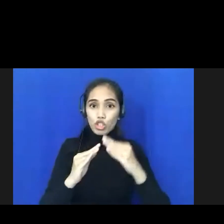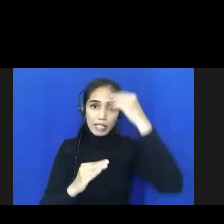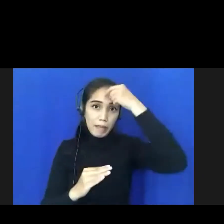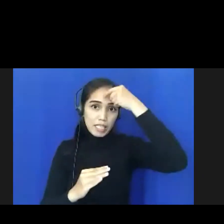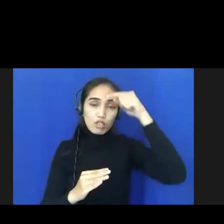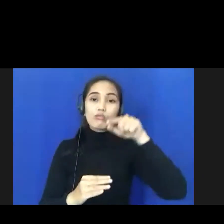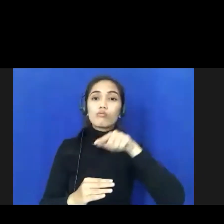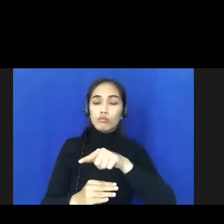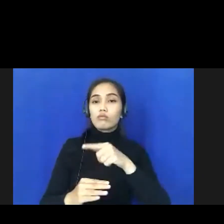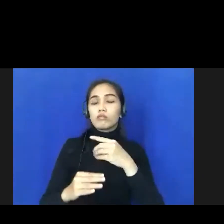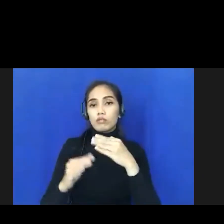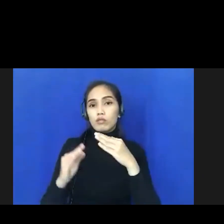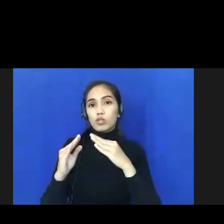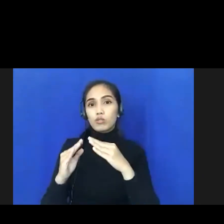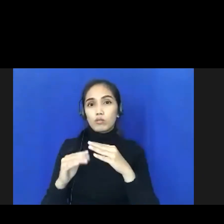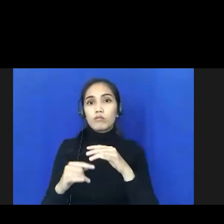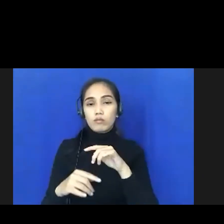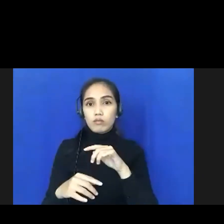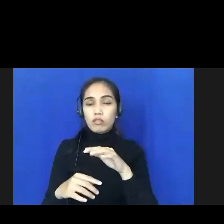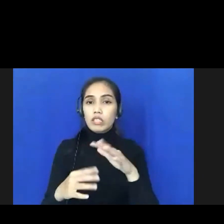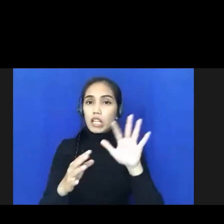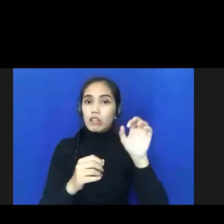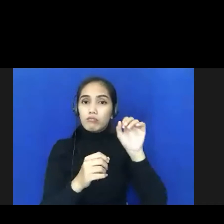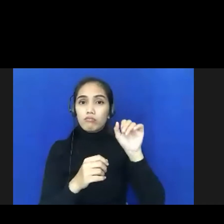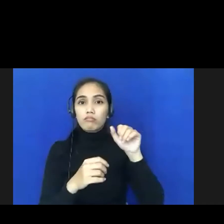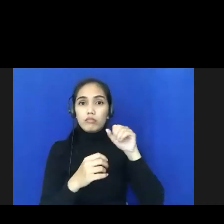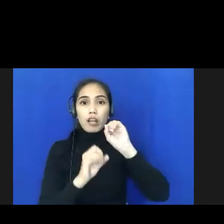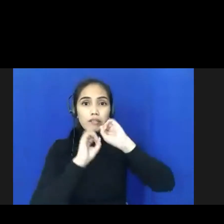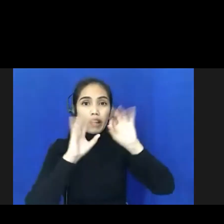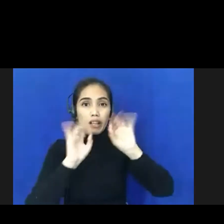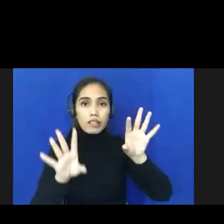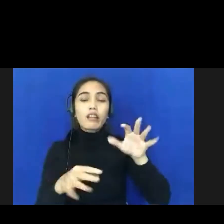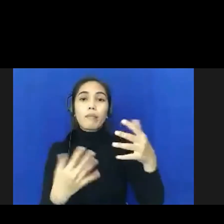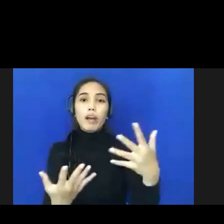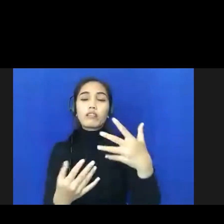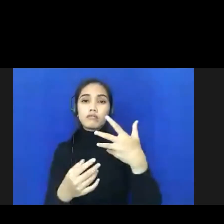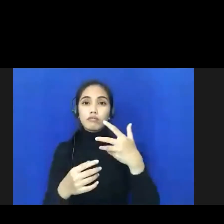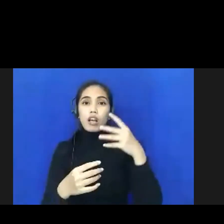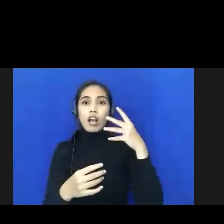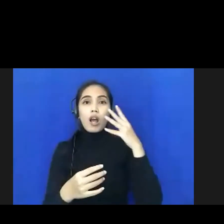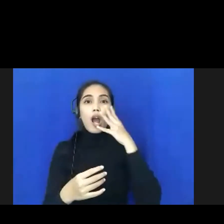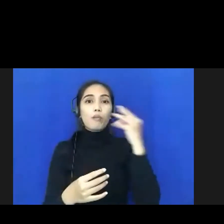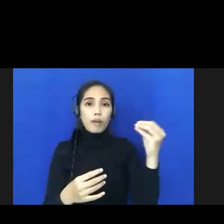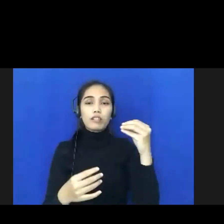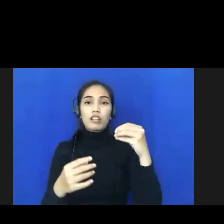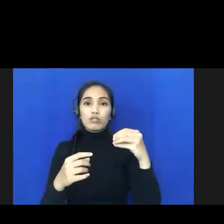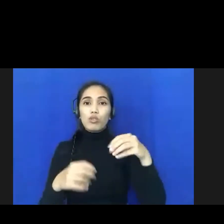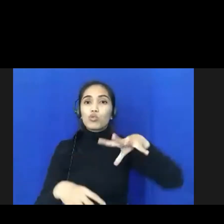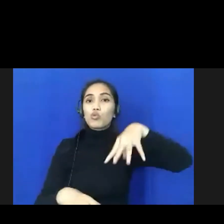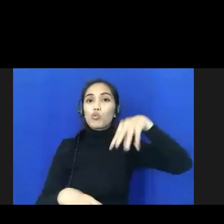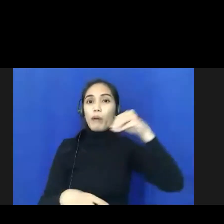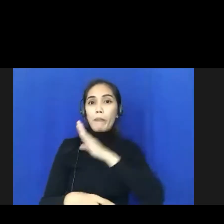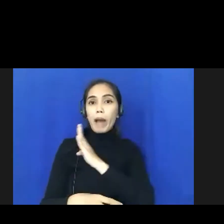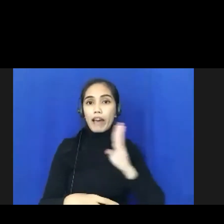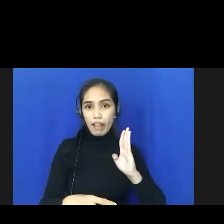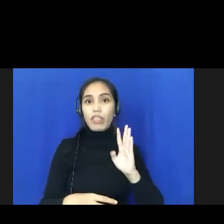di rumah sakit. Nah dapat kami gambarkan juga bahwa di Kabupaten Sumba Barat ada 2 rumah sakit